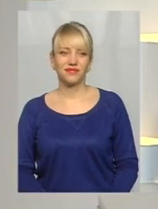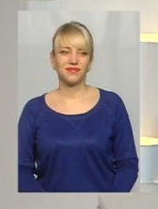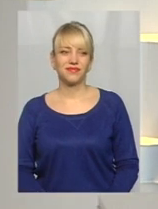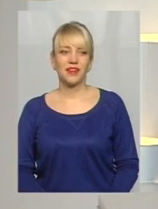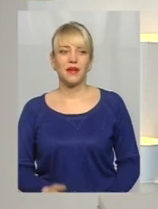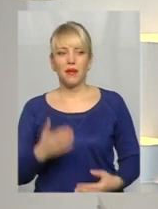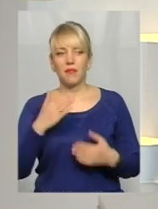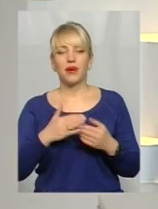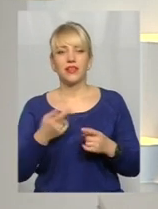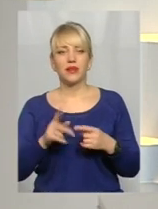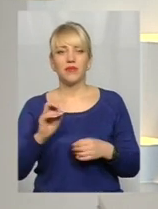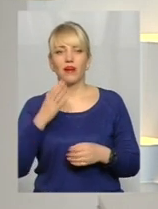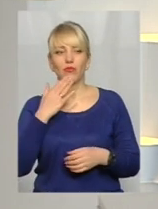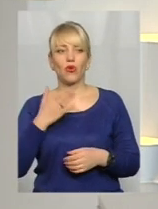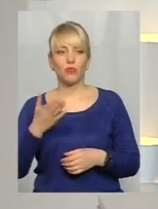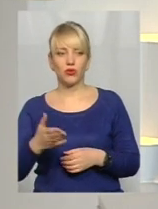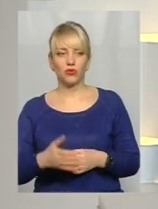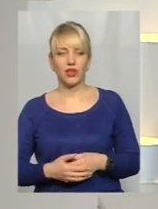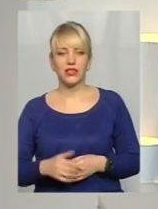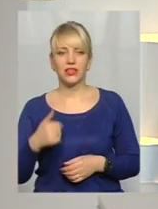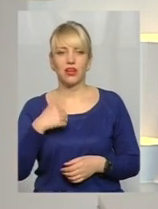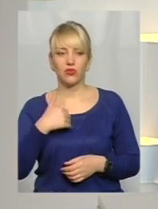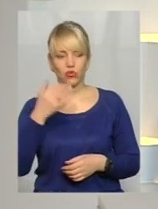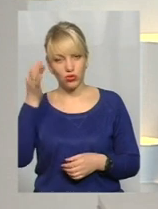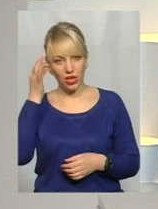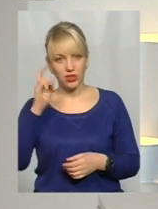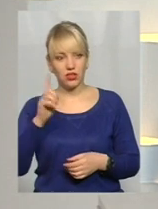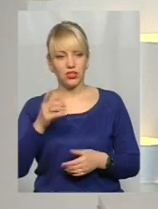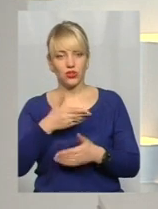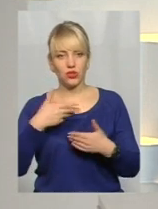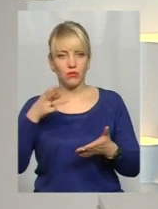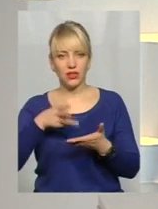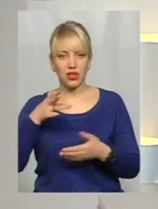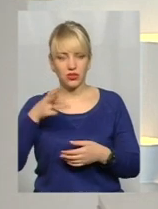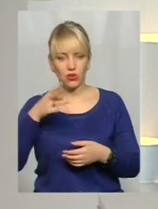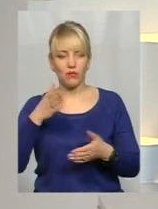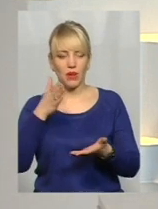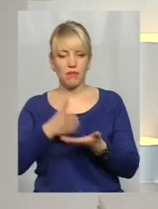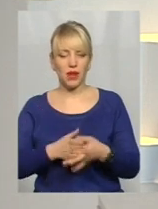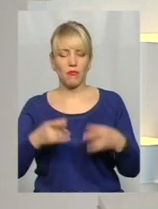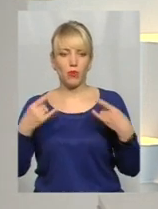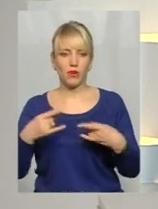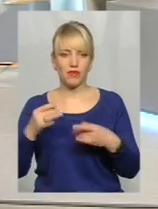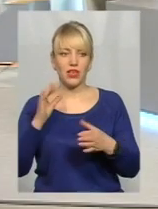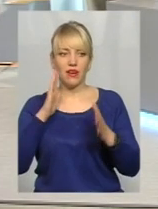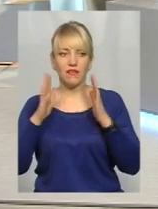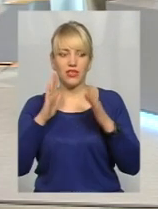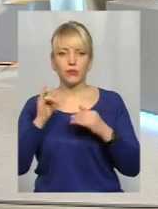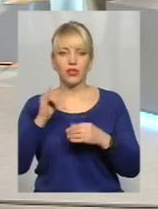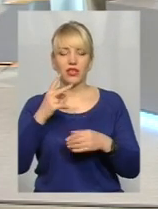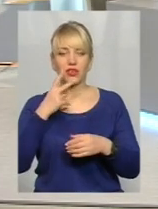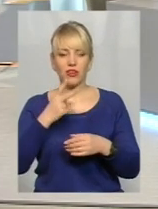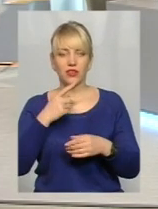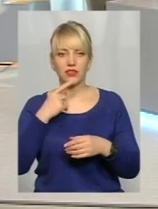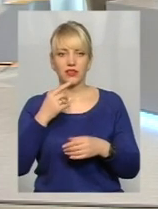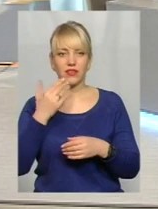Перед тим, як прокоментувати, я хочу нагадати, що ми транслюємося в прямому ефірі і в мережі Фейсбук також. І отут уже є